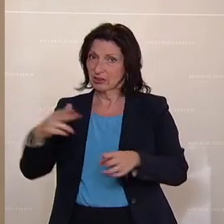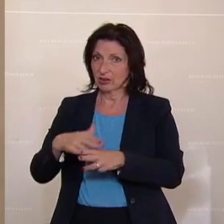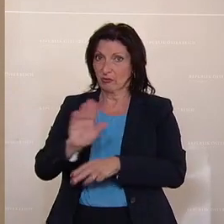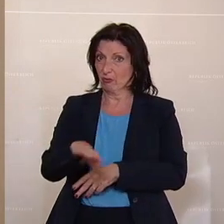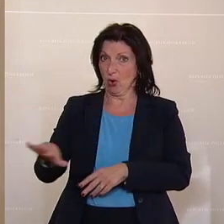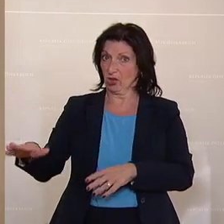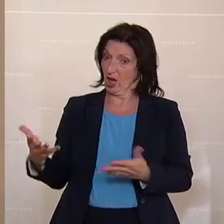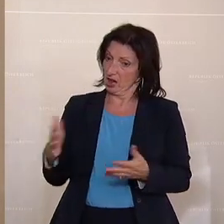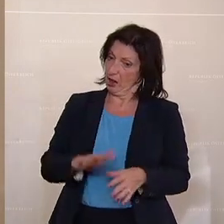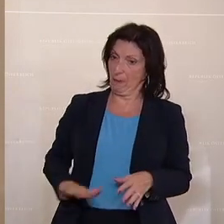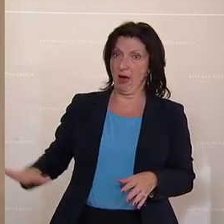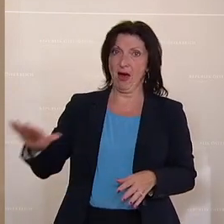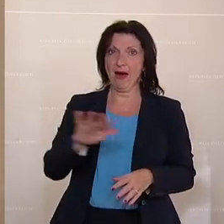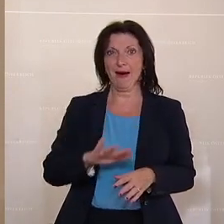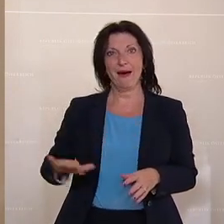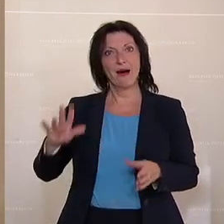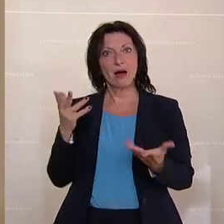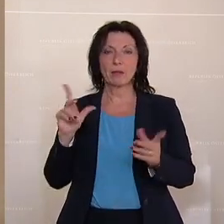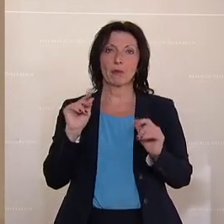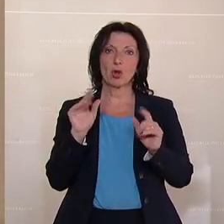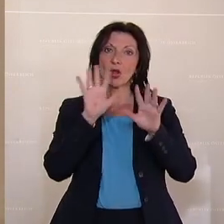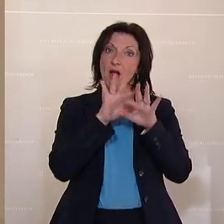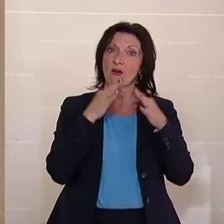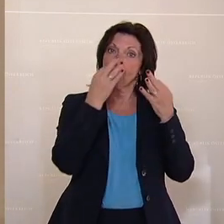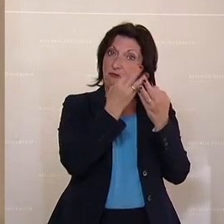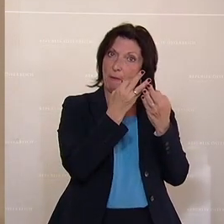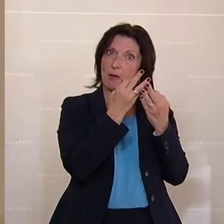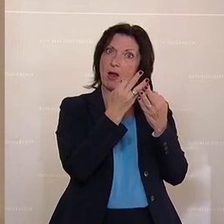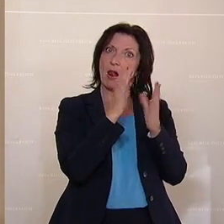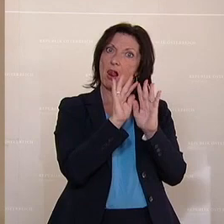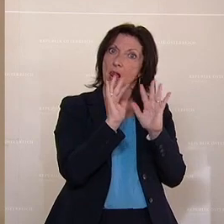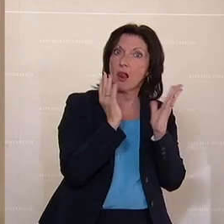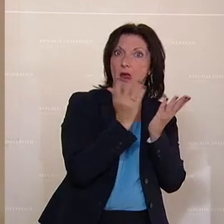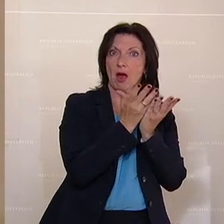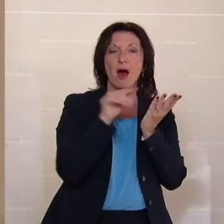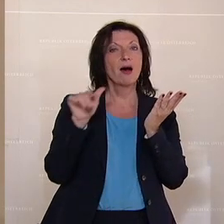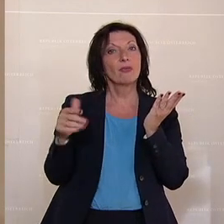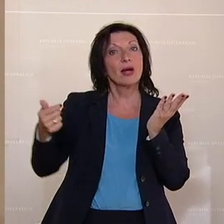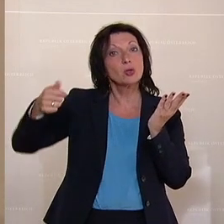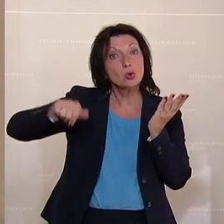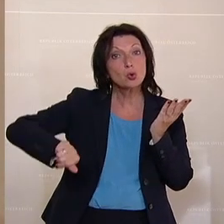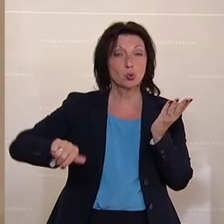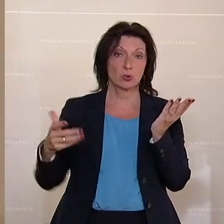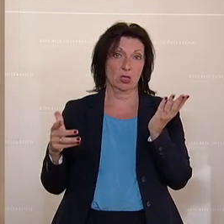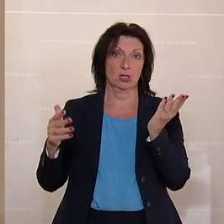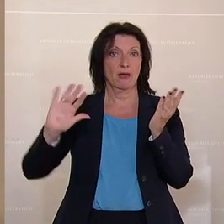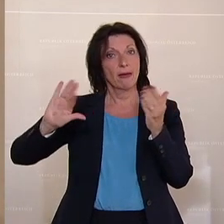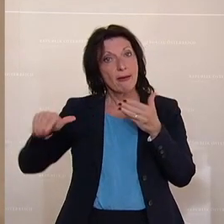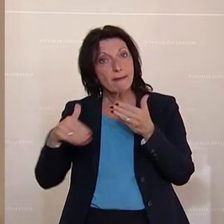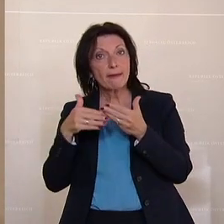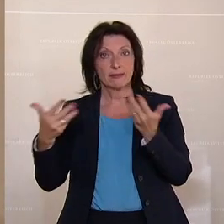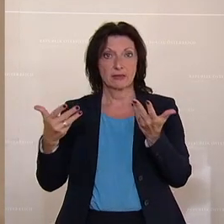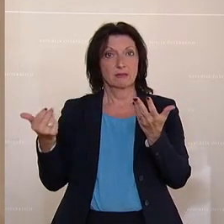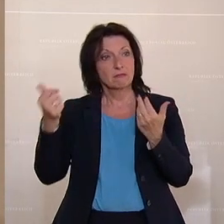ein Lebensraum, in dem sie ergänzend zur Familie ein Umfeld vorfinden sollen, das